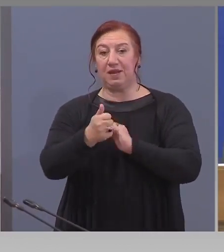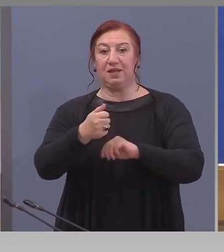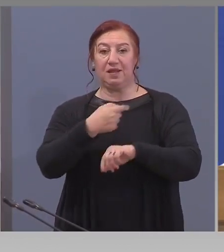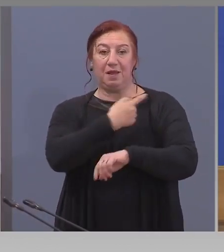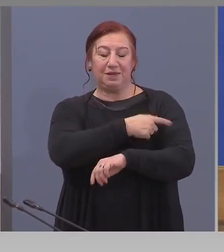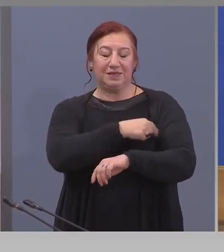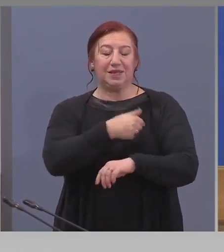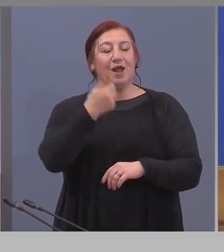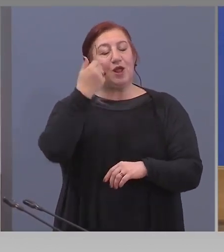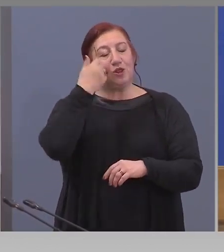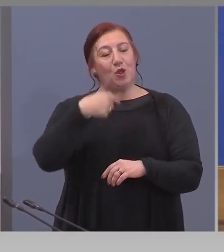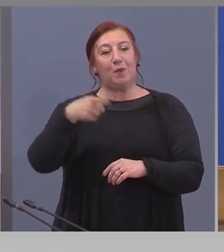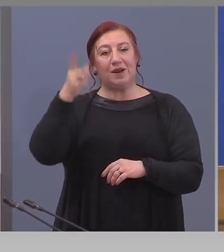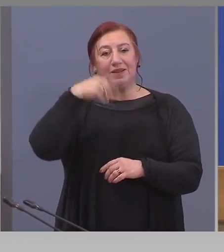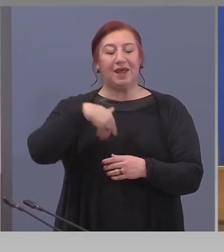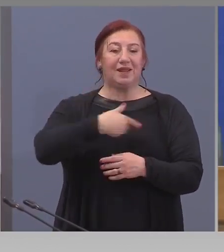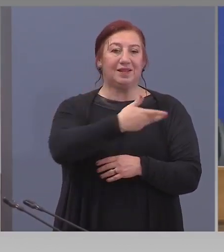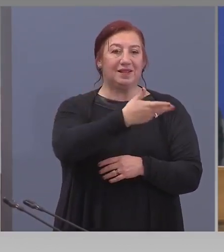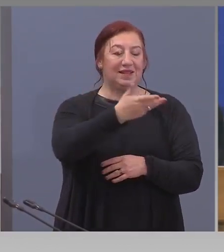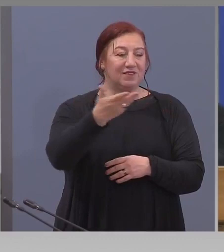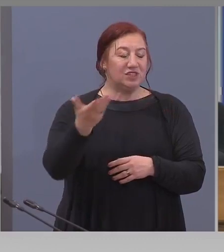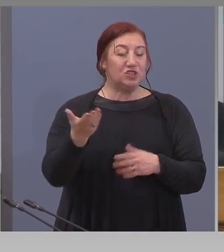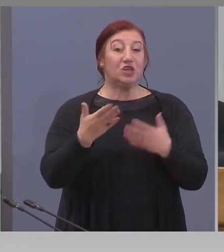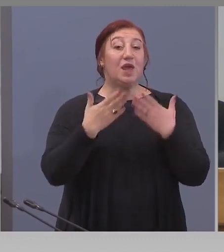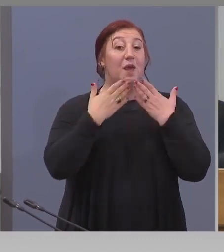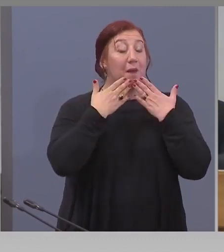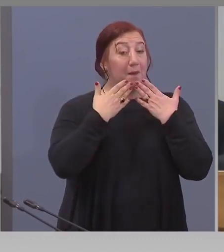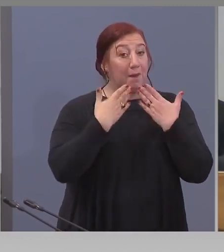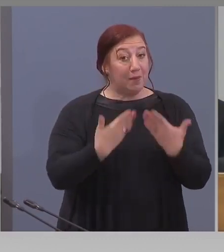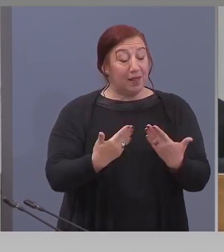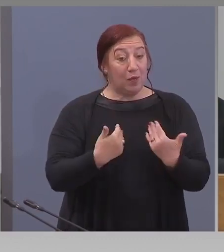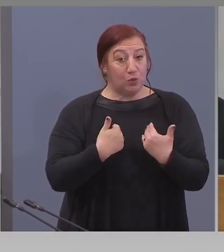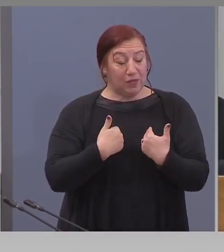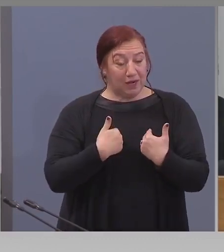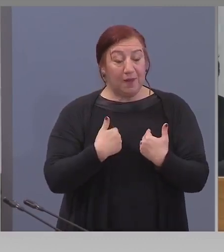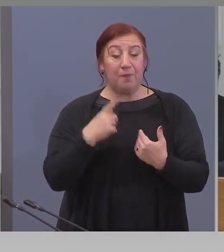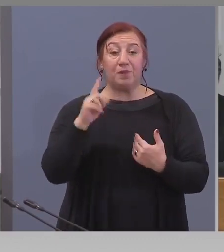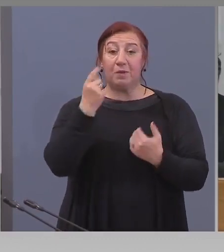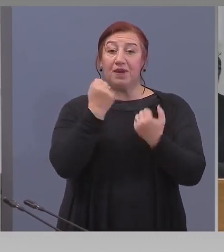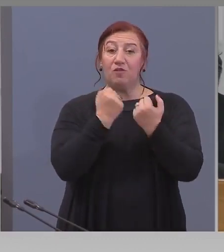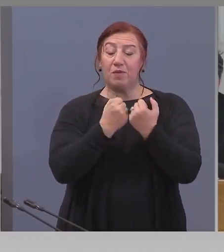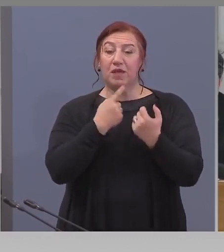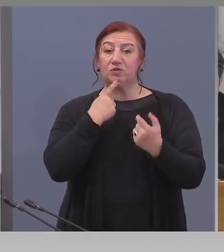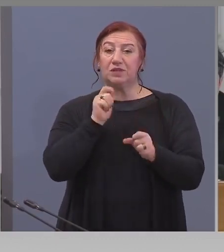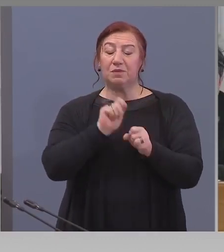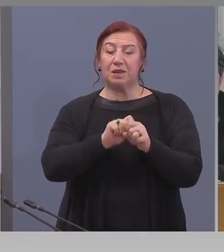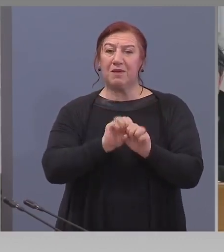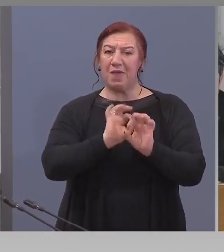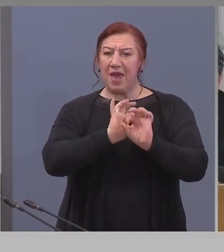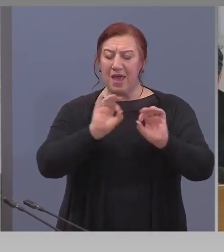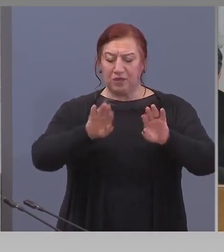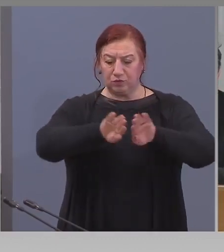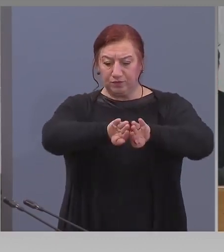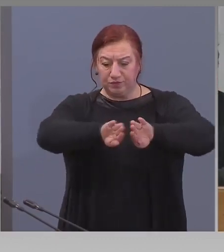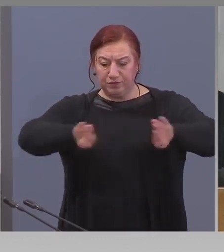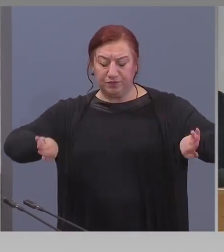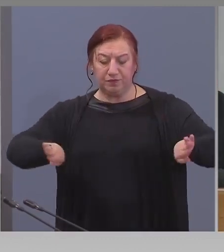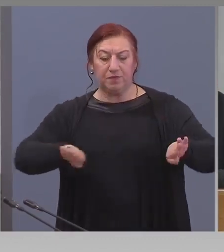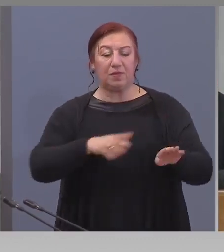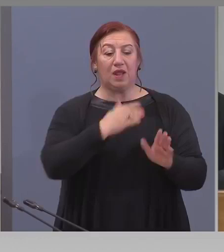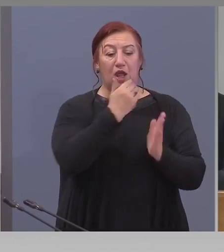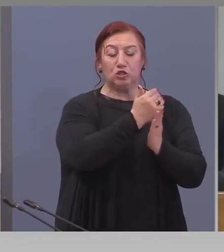Добро ден на всички. Професор Костров, благодаря ви. на първо място искам да направим ясно разграничение между структурата и